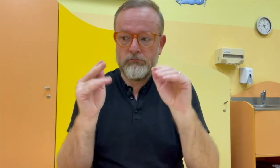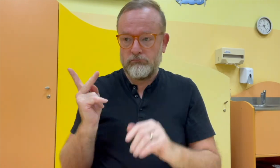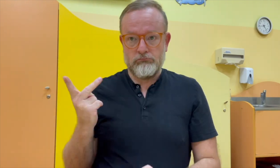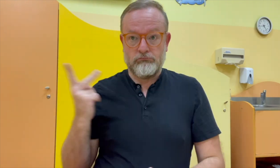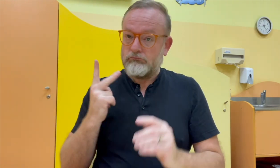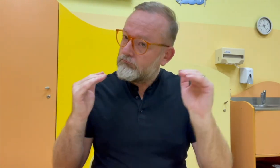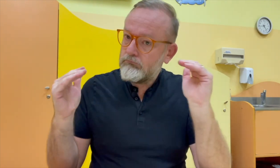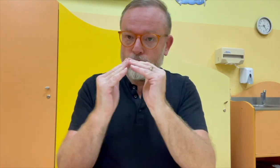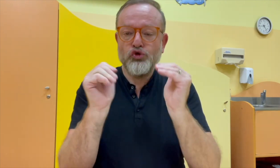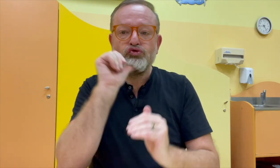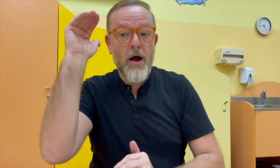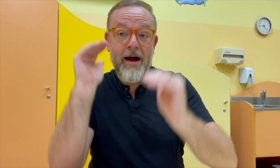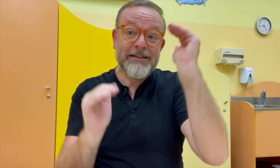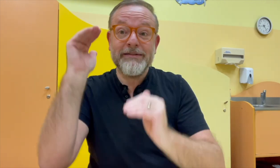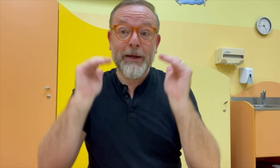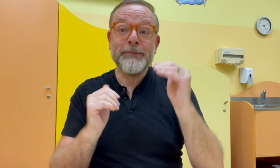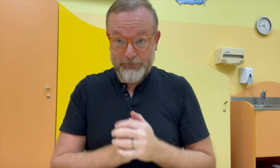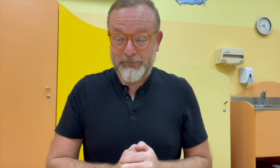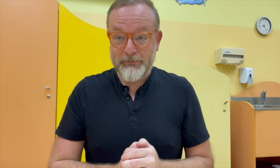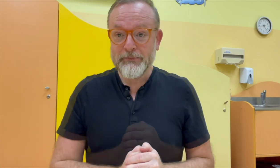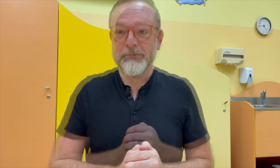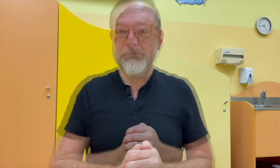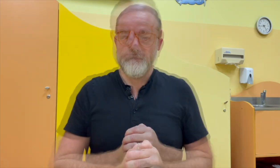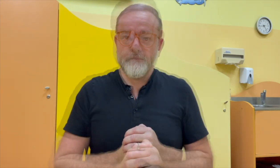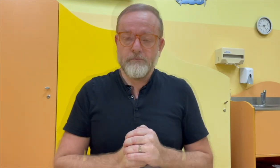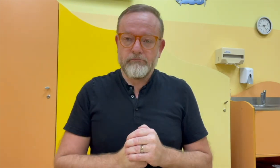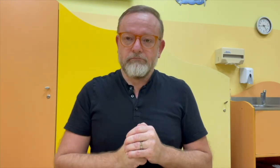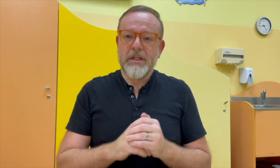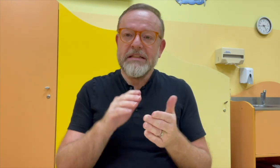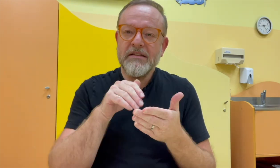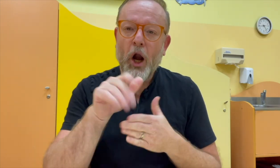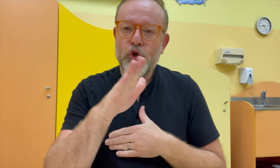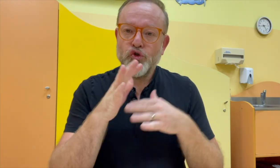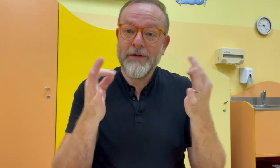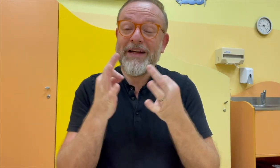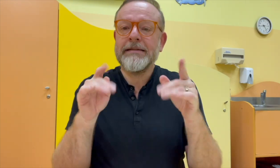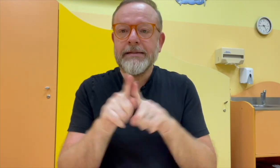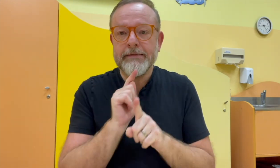důležité důležitý respekt a rovnocenost při práci v týmu.